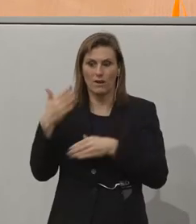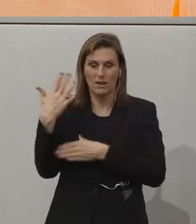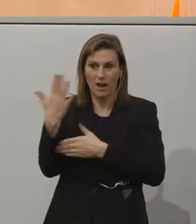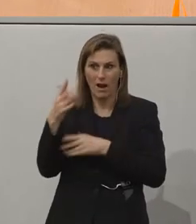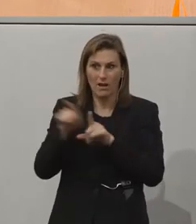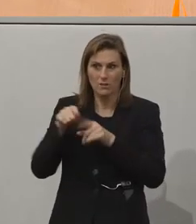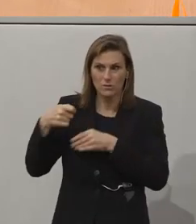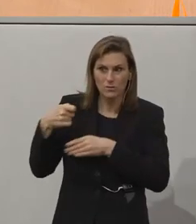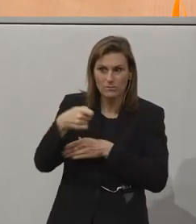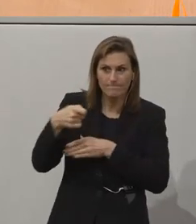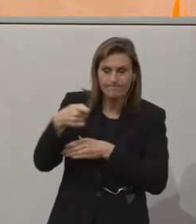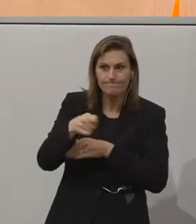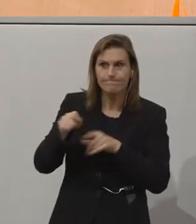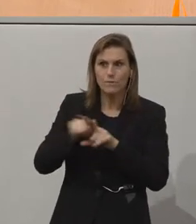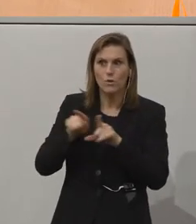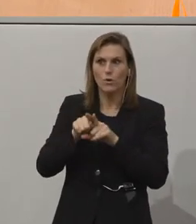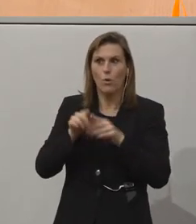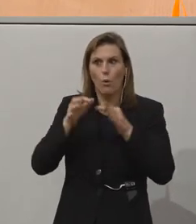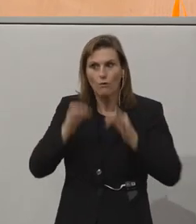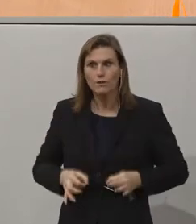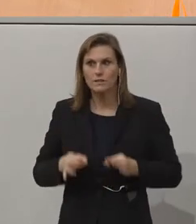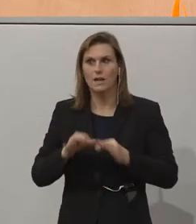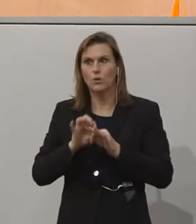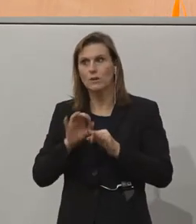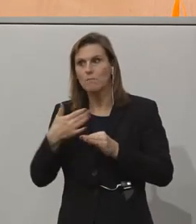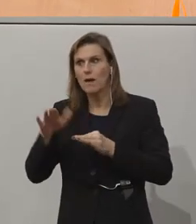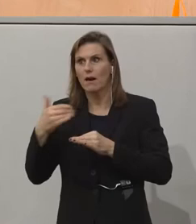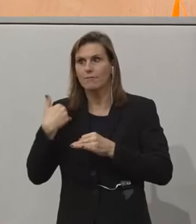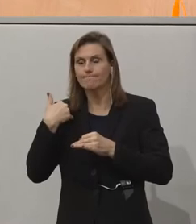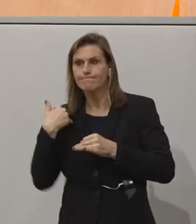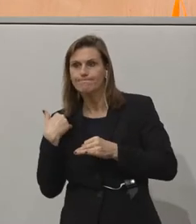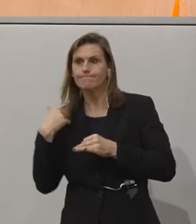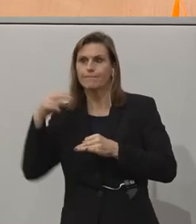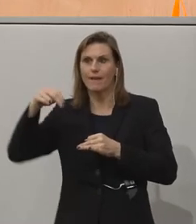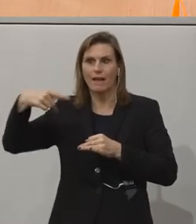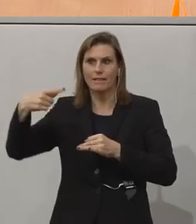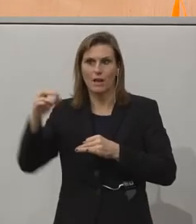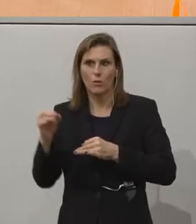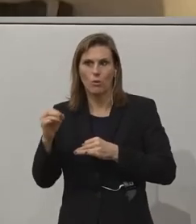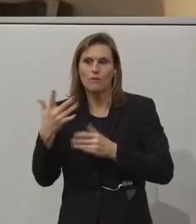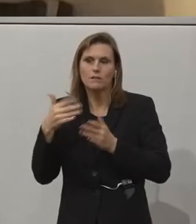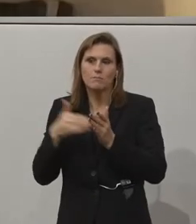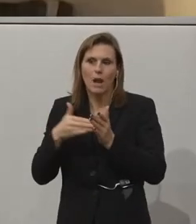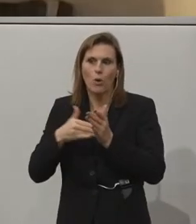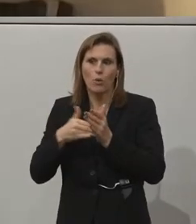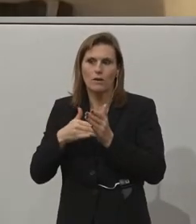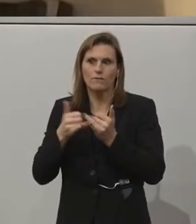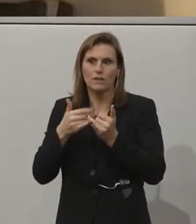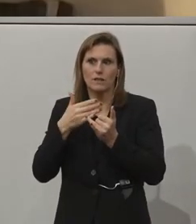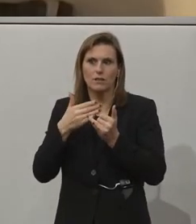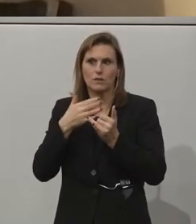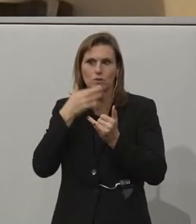official organizations or more from the NGO side? What is needed for this scaling up to the German market?